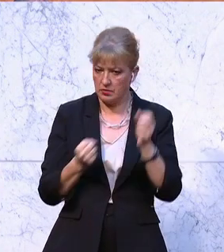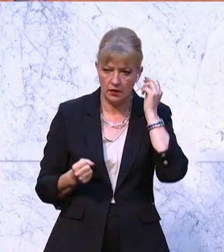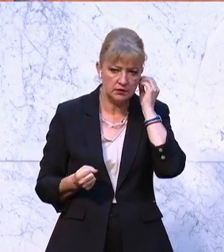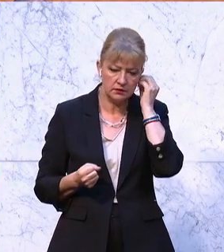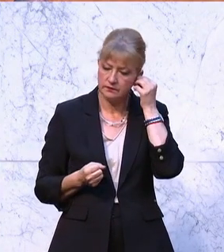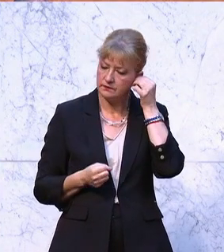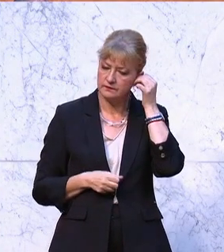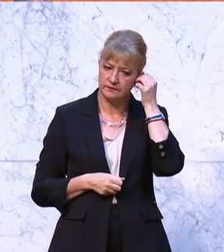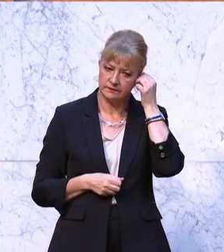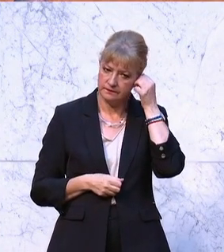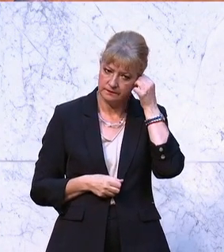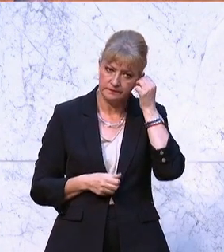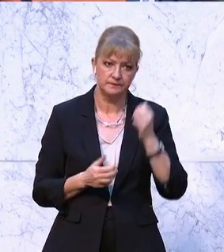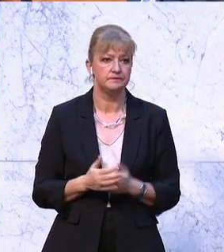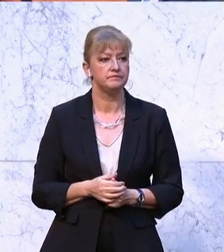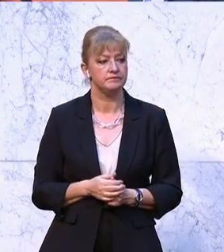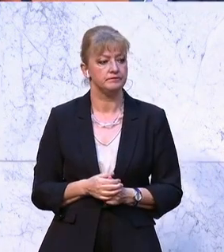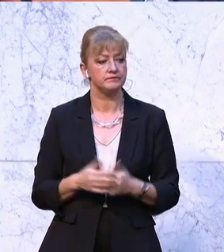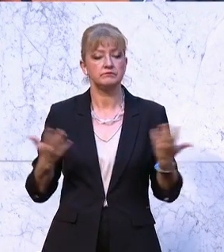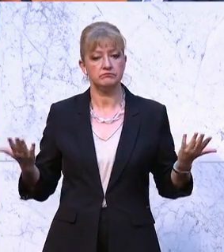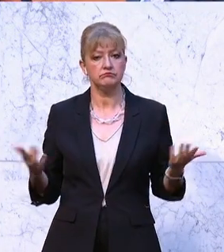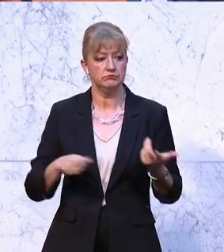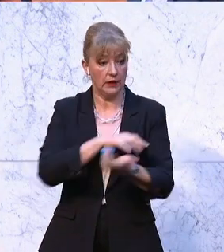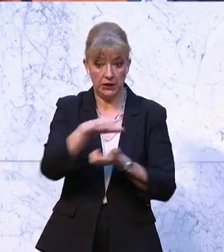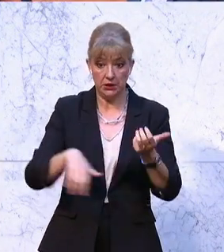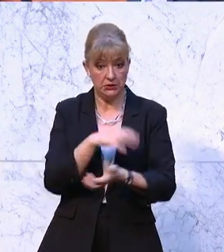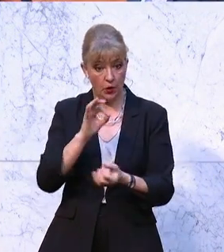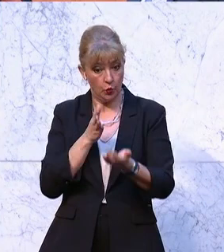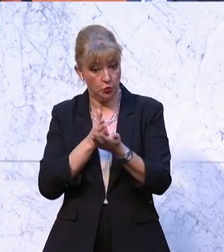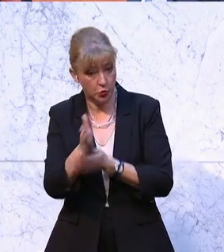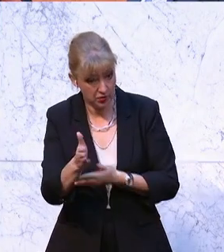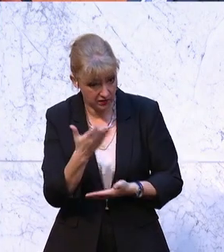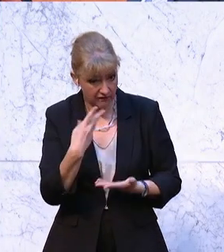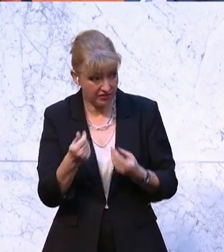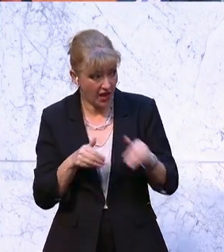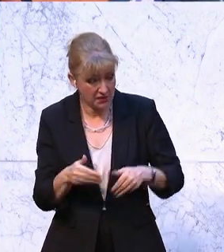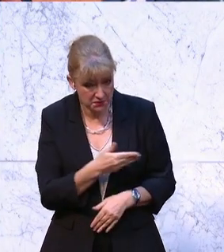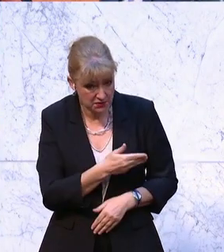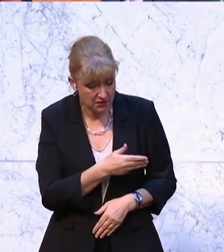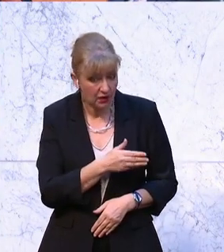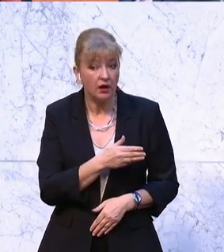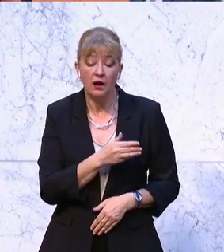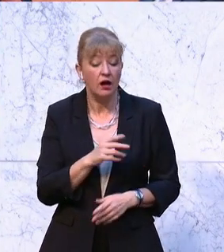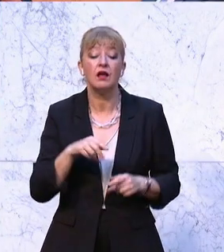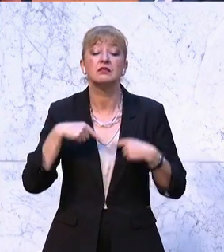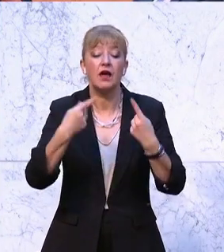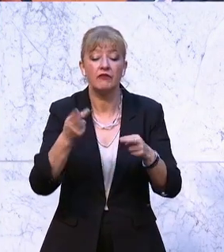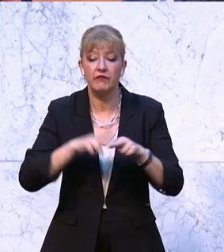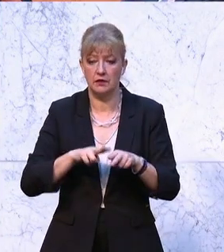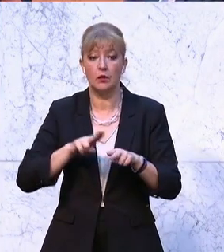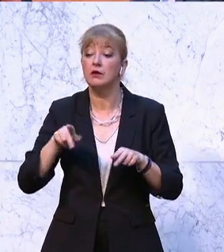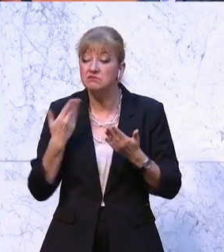Herr Finanzminister, sind wir erst dann, wenn diese Bundesregierung